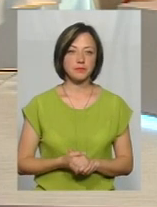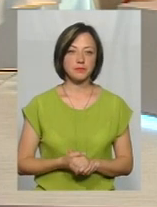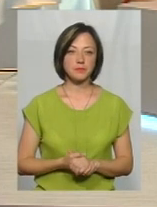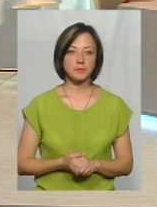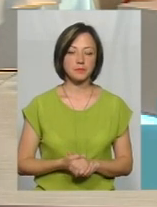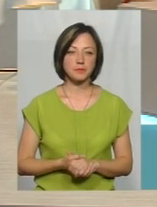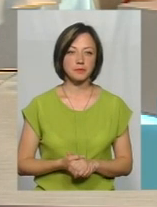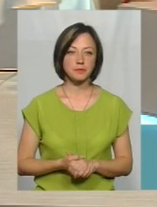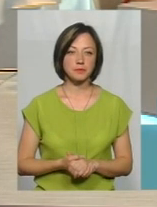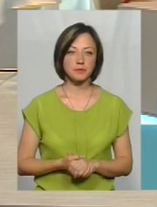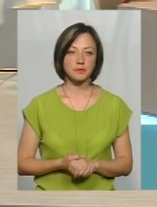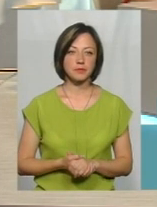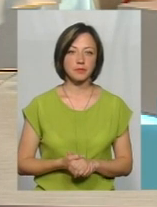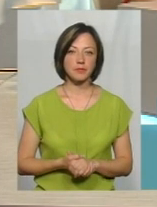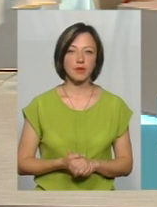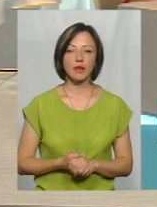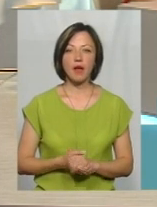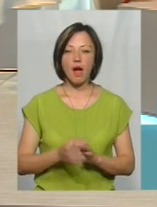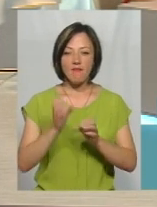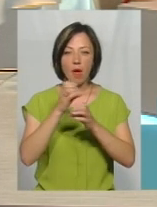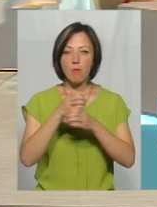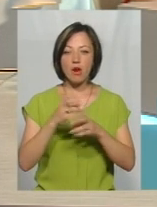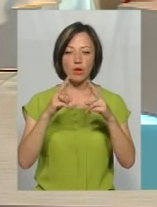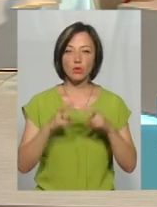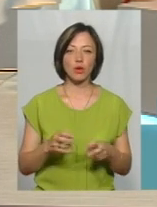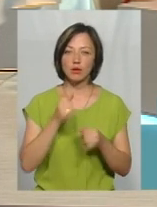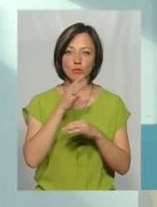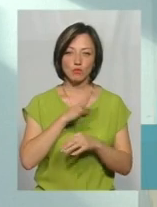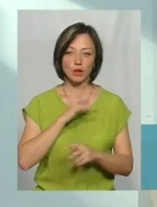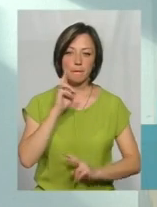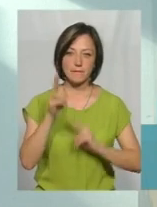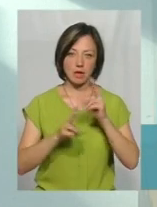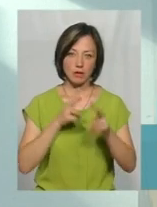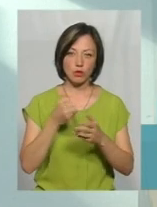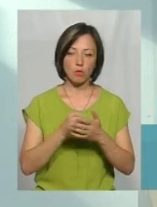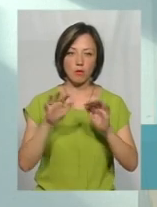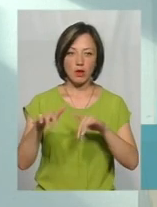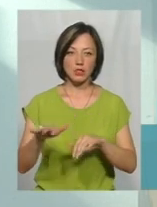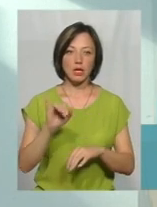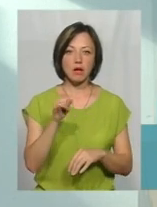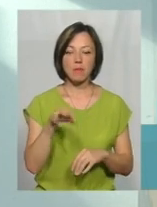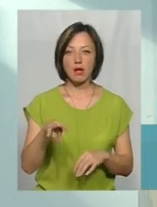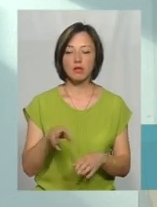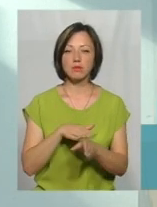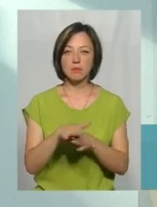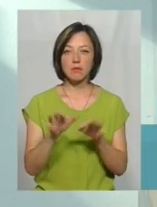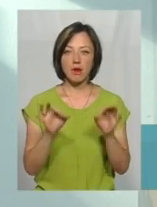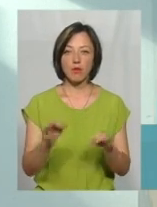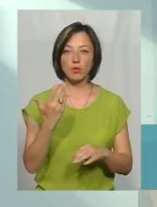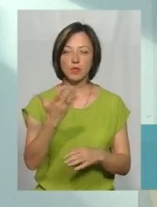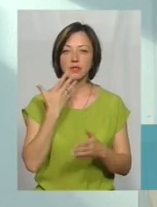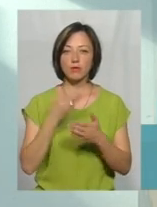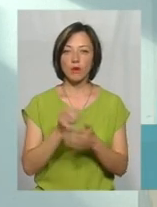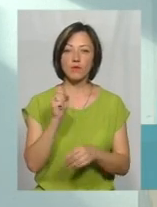лабораторії апріорі не може бути претензії чи до пляжів, чи до інших служб. Ігор Михайлович абсолютно правильно сказав, у них своя